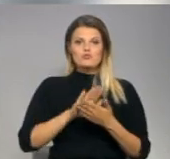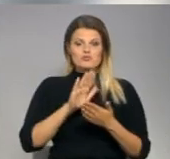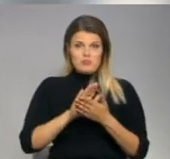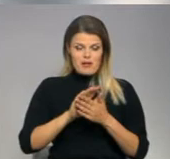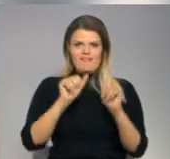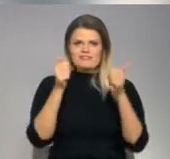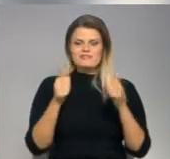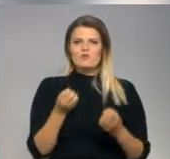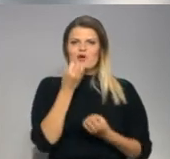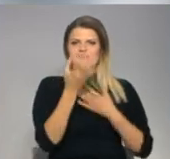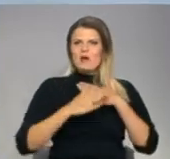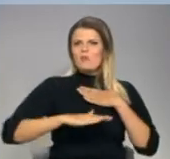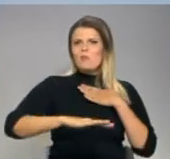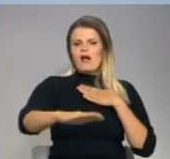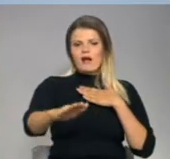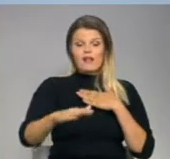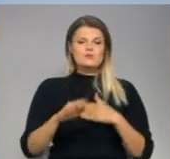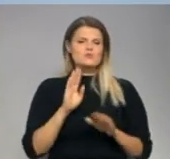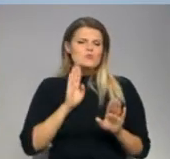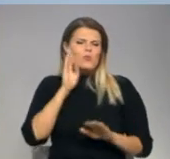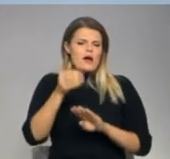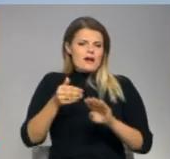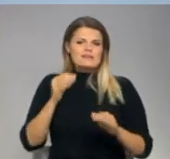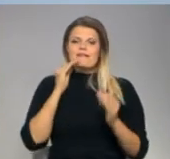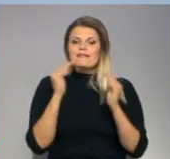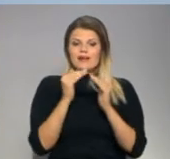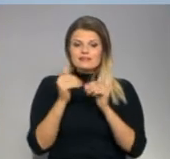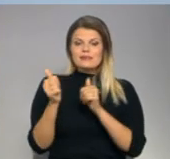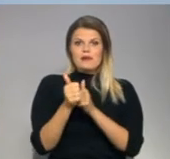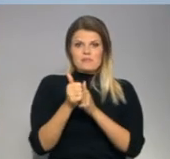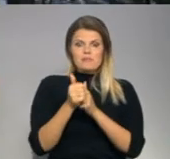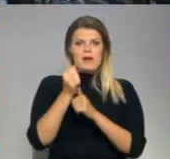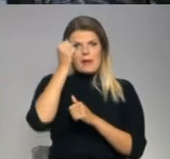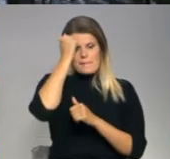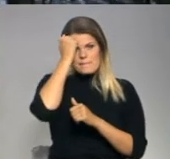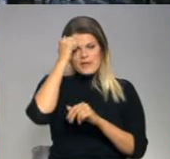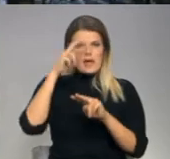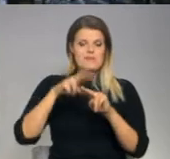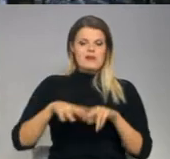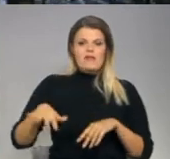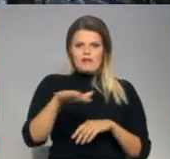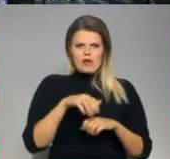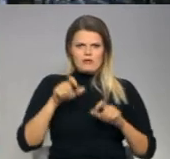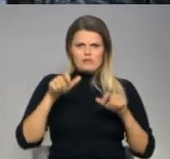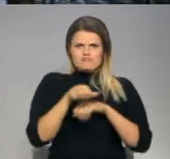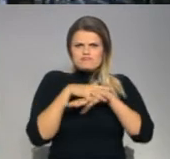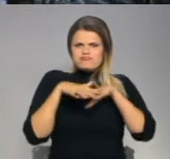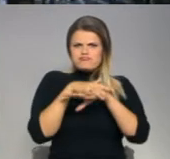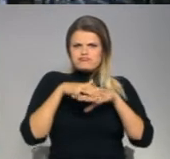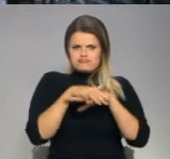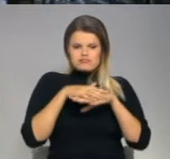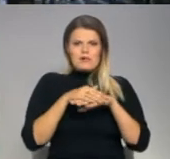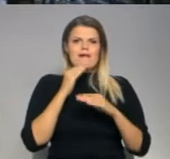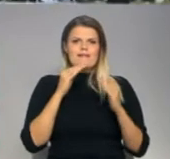Latgales kolēģi. No paša rīta reizeknē pie pieminekļa vienoti Latvijai notiek rosība pilsētas un reizeknas